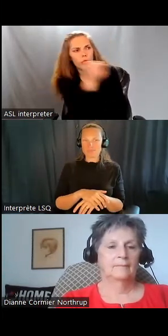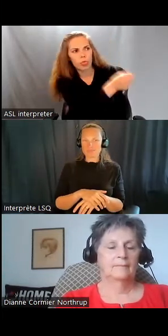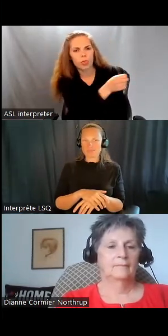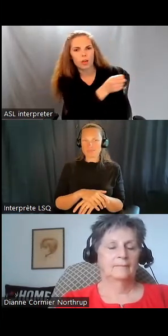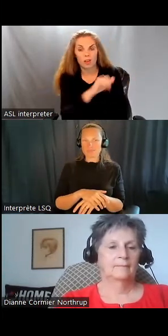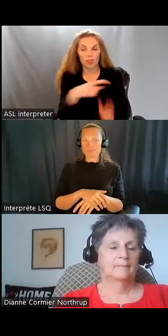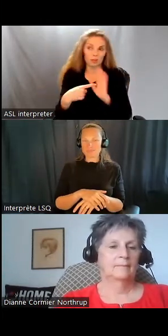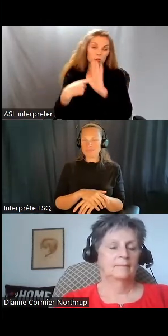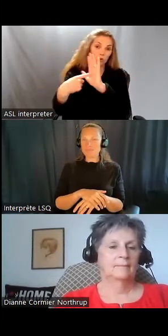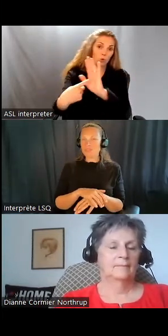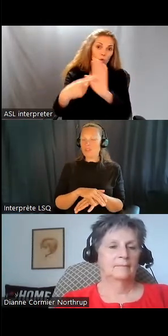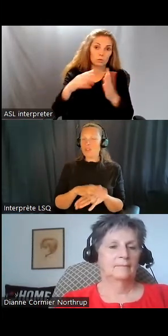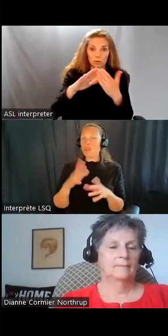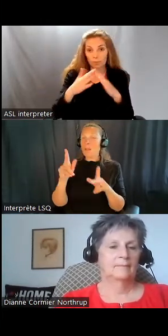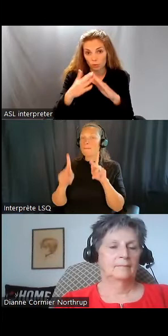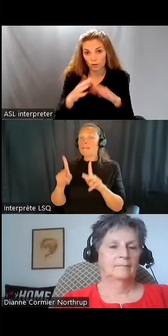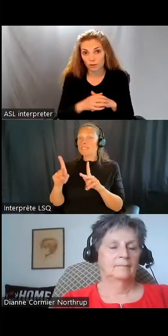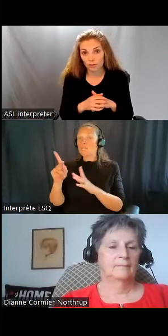transmet des messages au reste de la communauté.